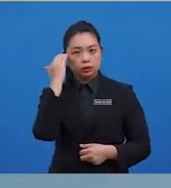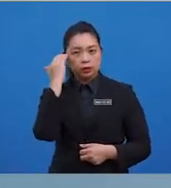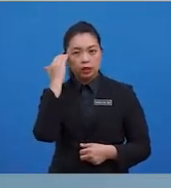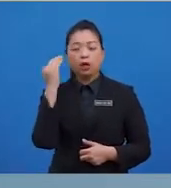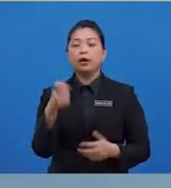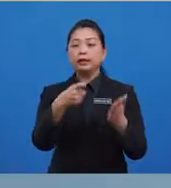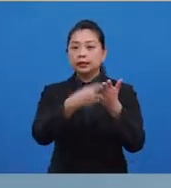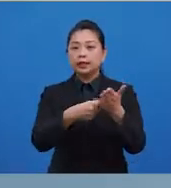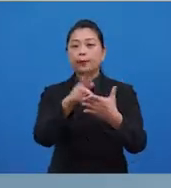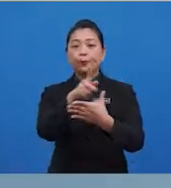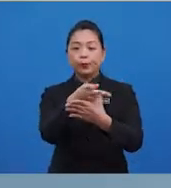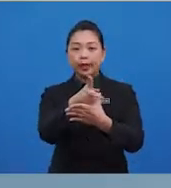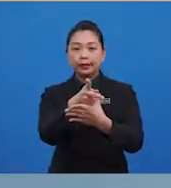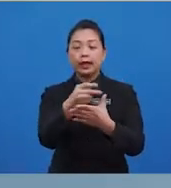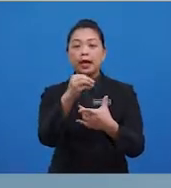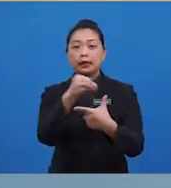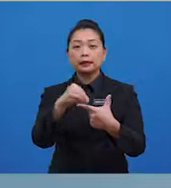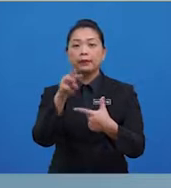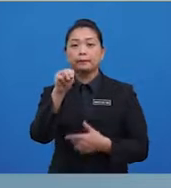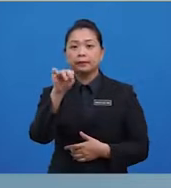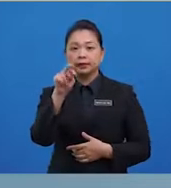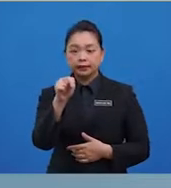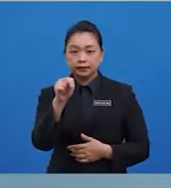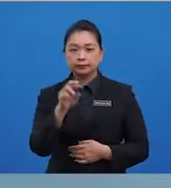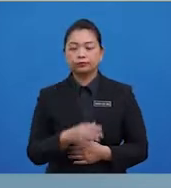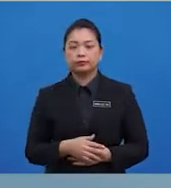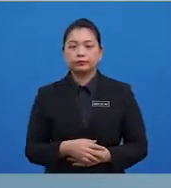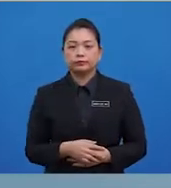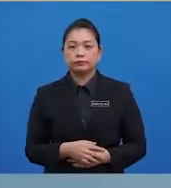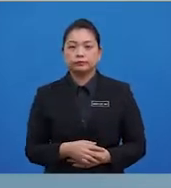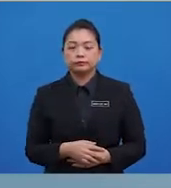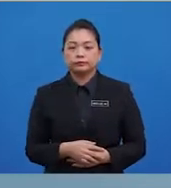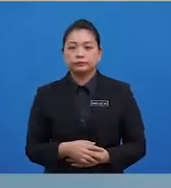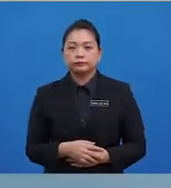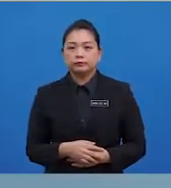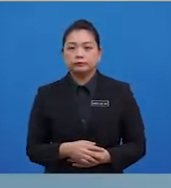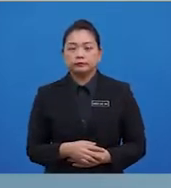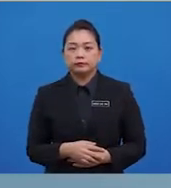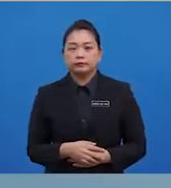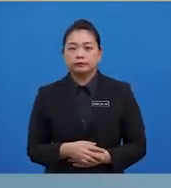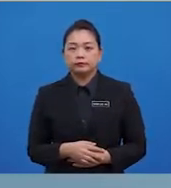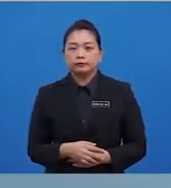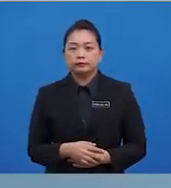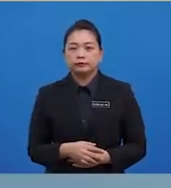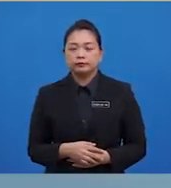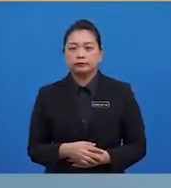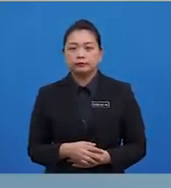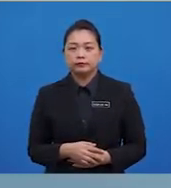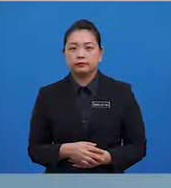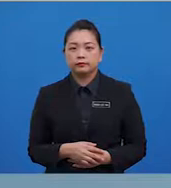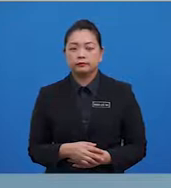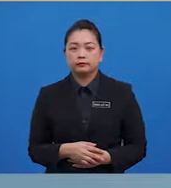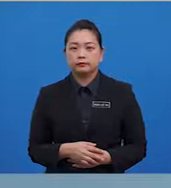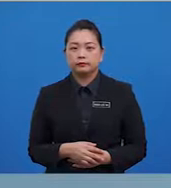atau min dua cerapan tersebut. Nilai purata atau min yang diperolehi adalah